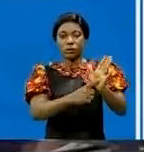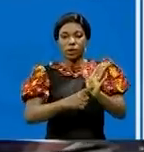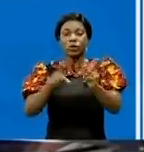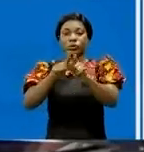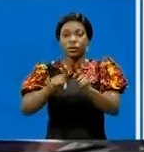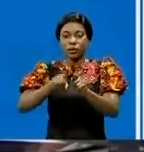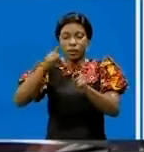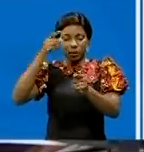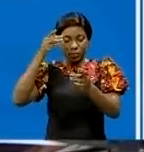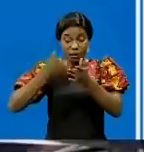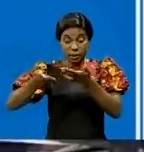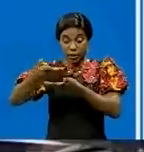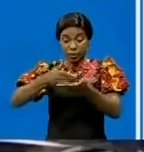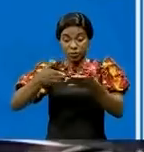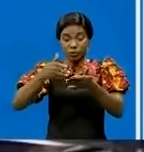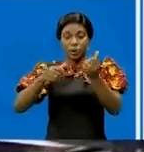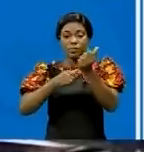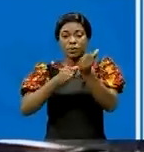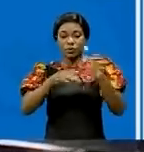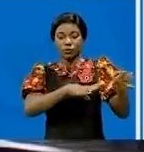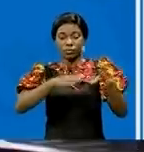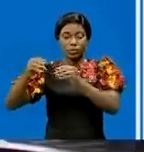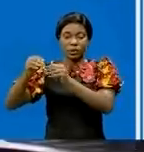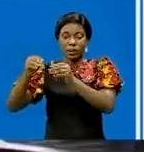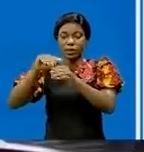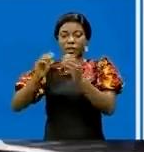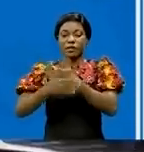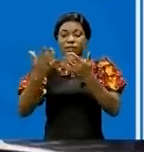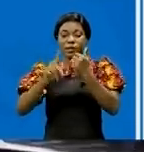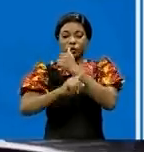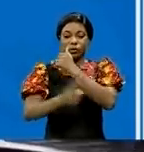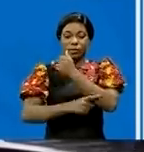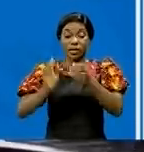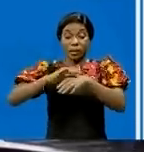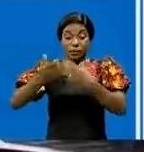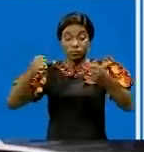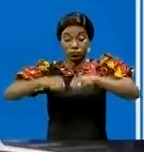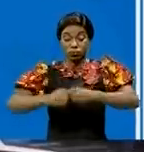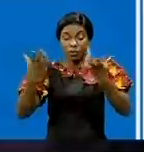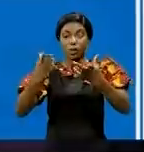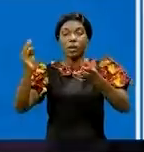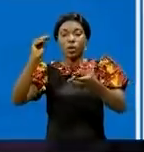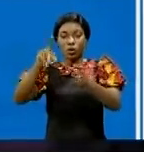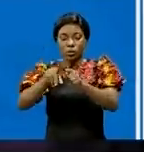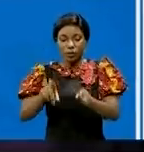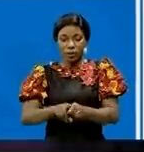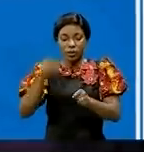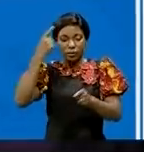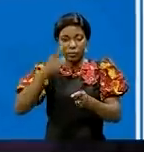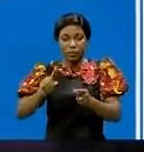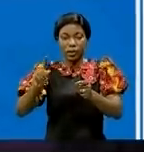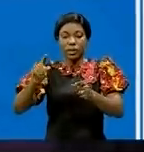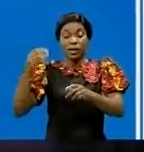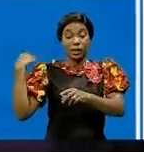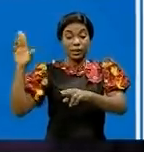marquée par le retour de déplacés dans la ville de Goma après l'éruption de Niran-Gongo, et par la prorogation de l'état de